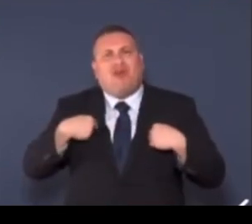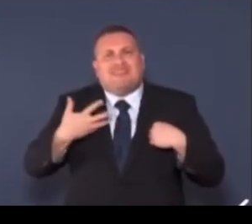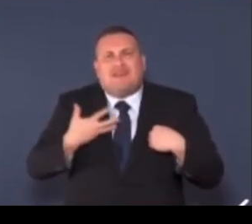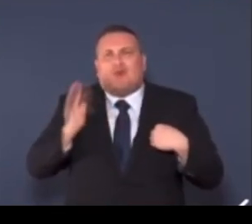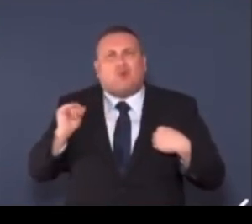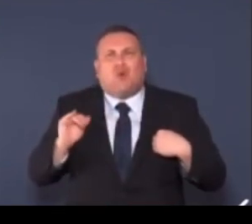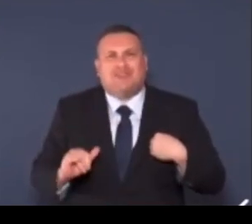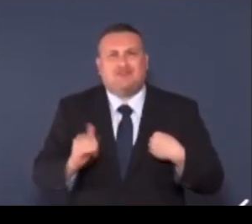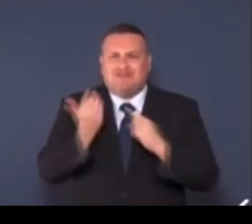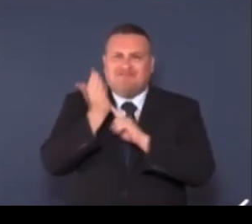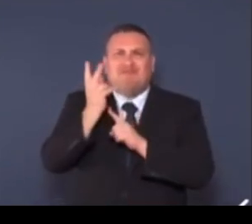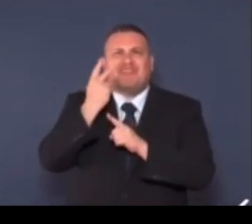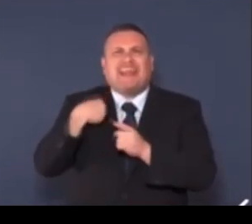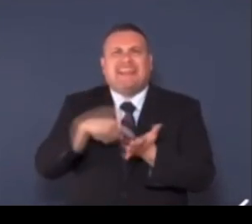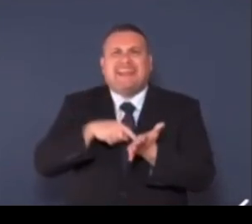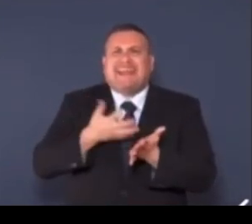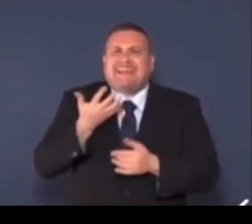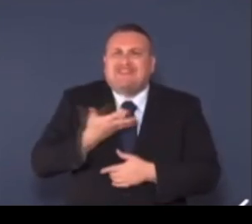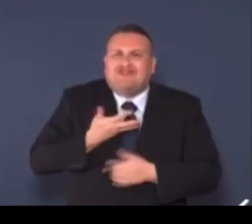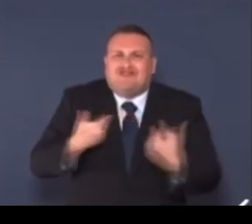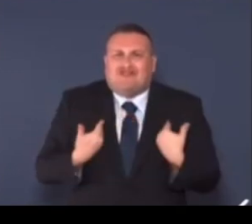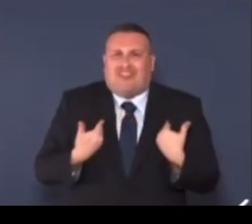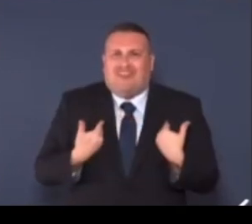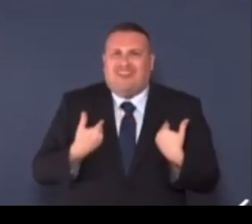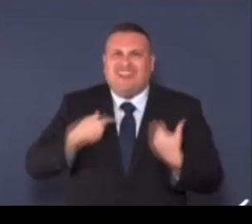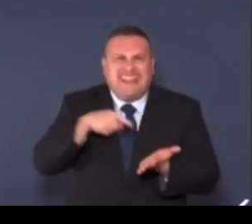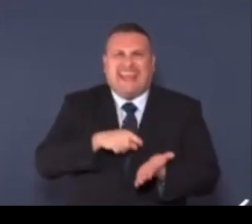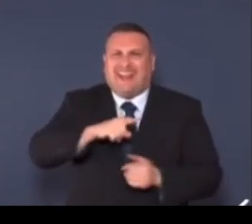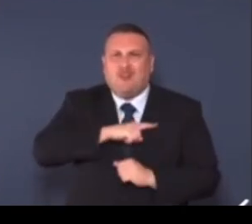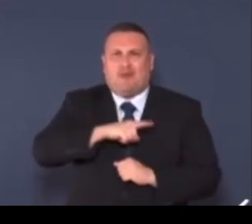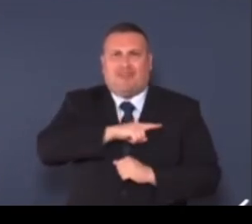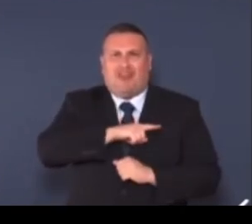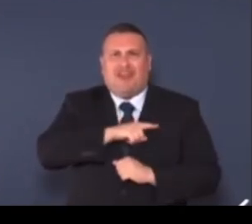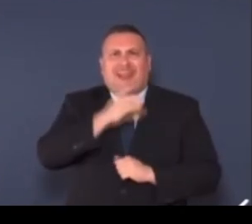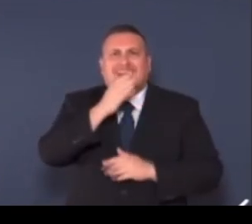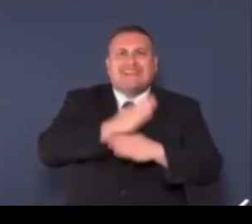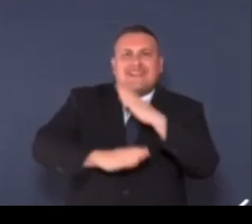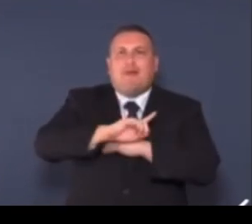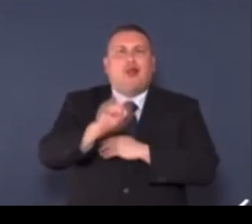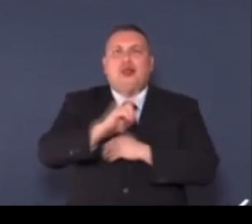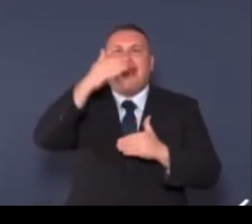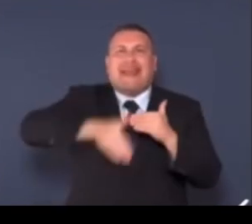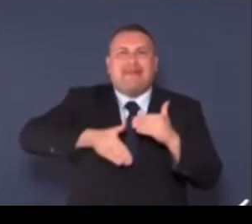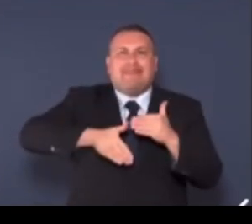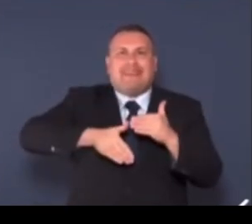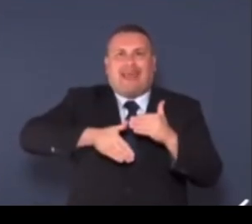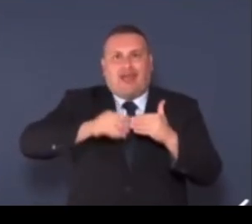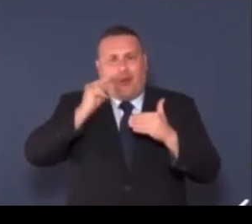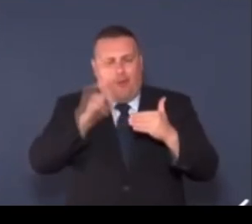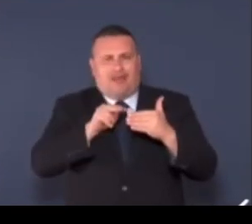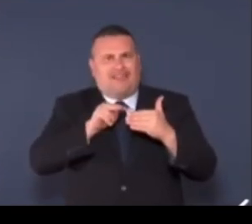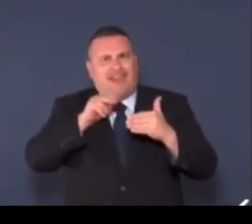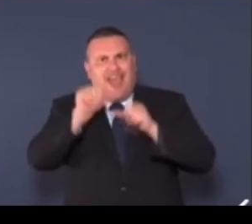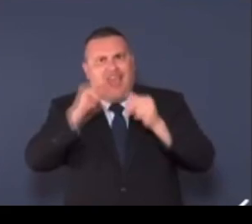la disabilità non deve essere più vista come un limite, ma come una diversità che arricchisce le nostre